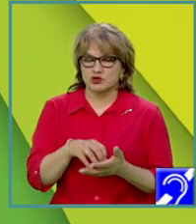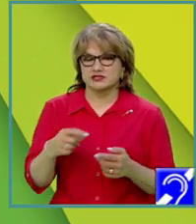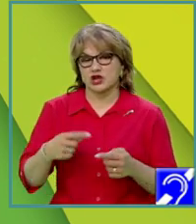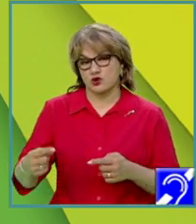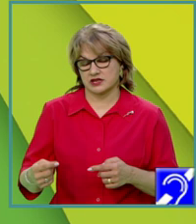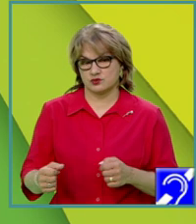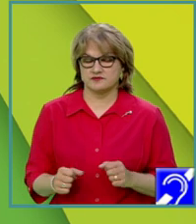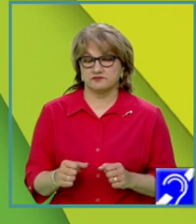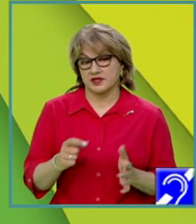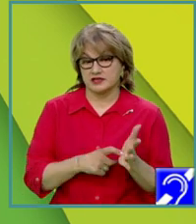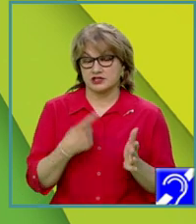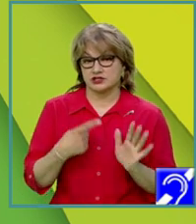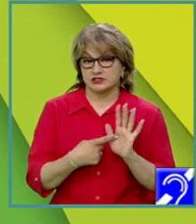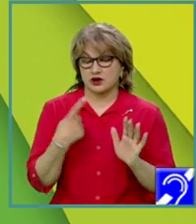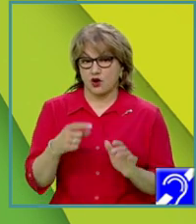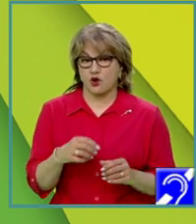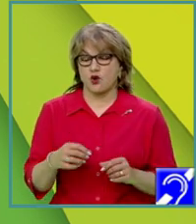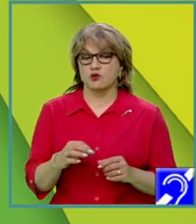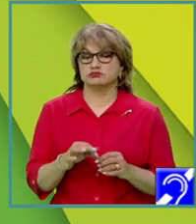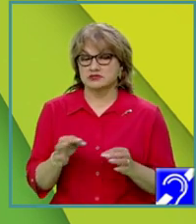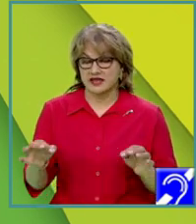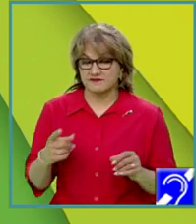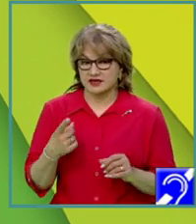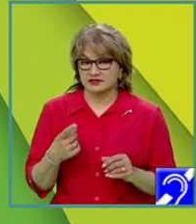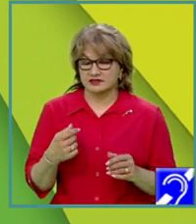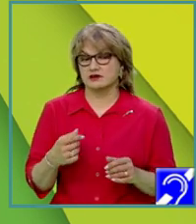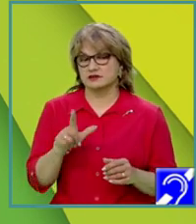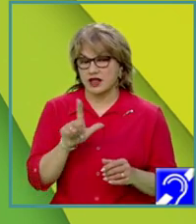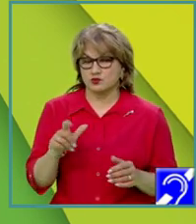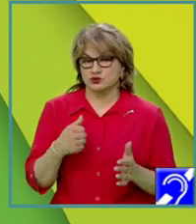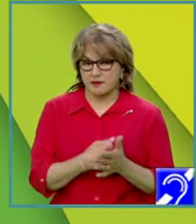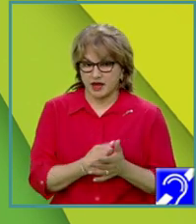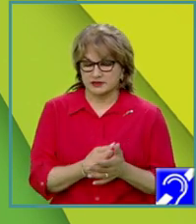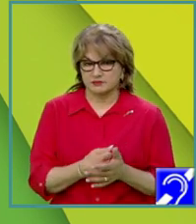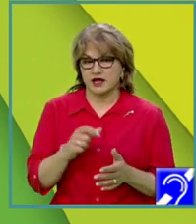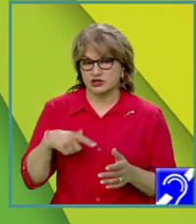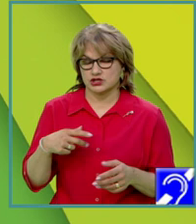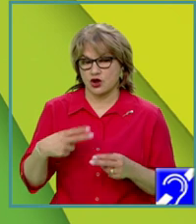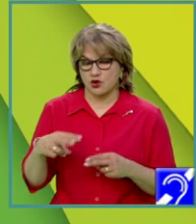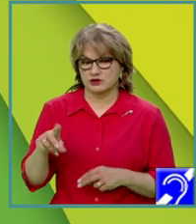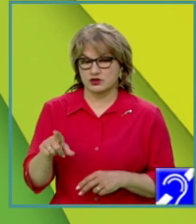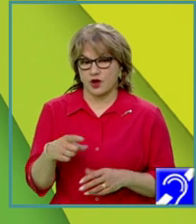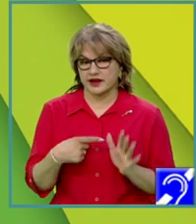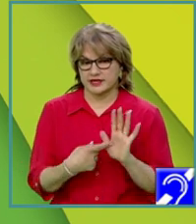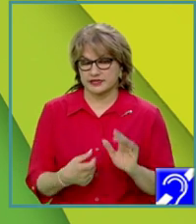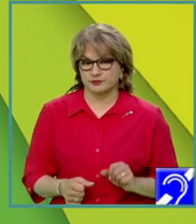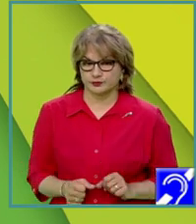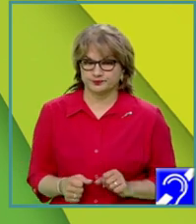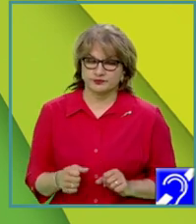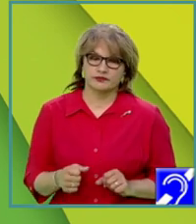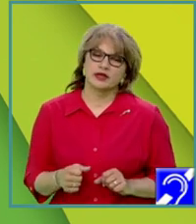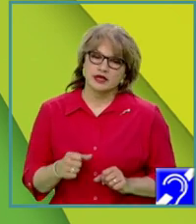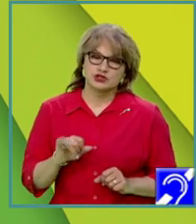se determine o secvență uniformă de lungime maximală și avem în continuare acest exemplu. De